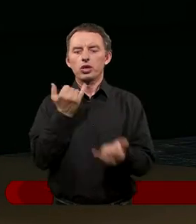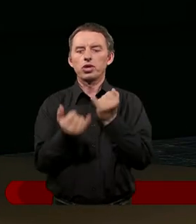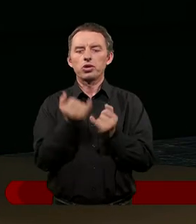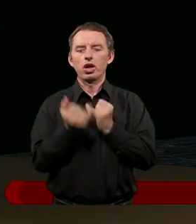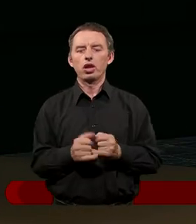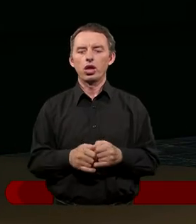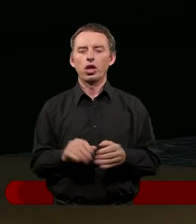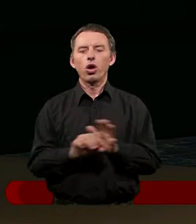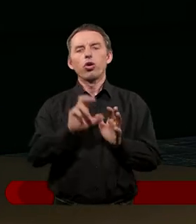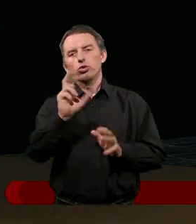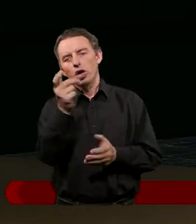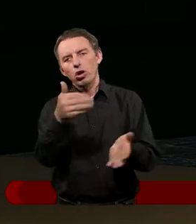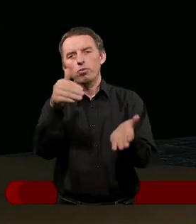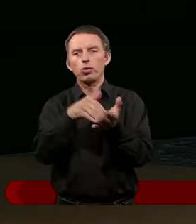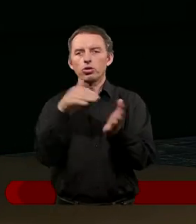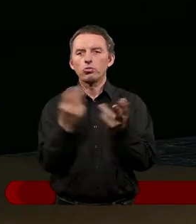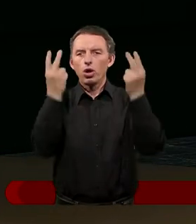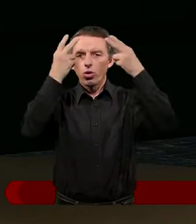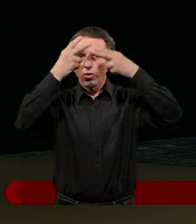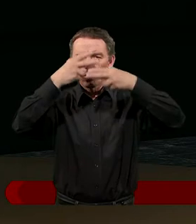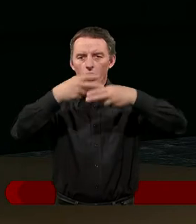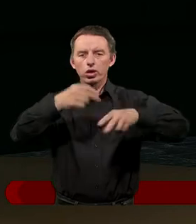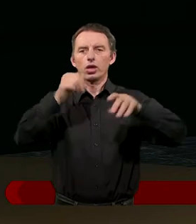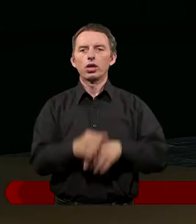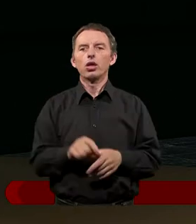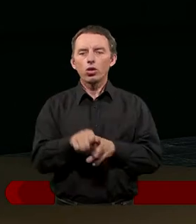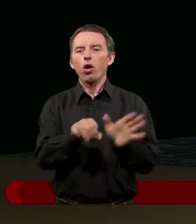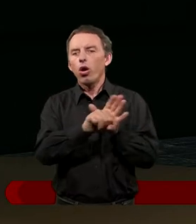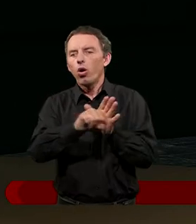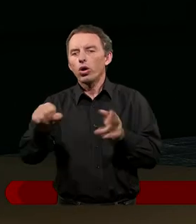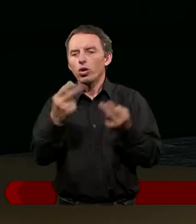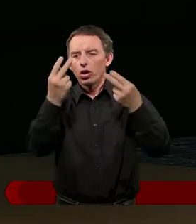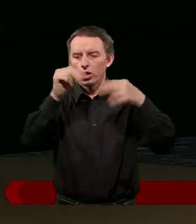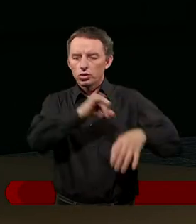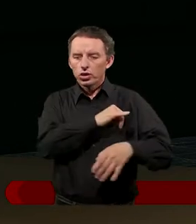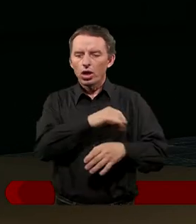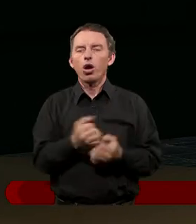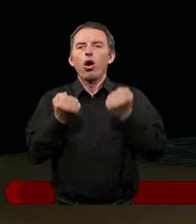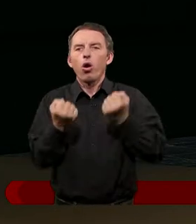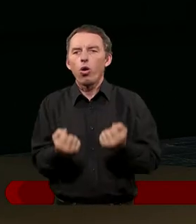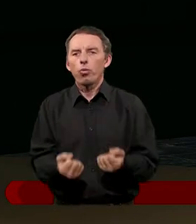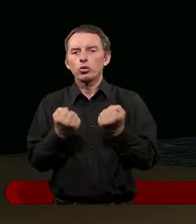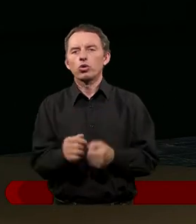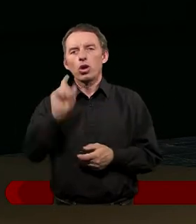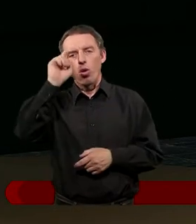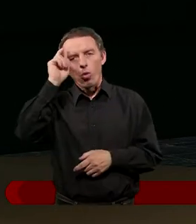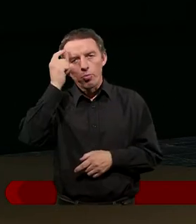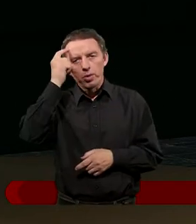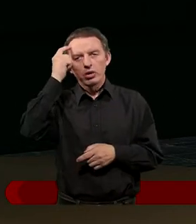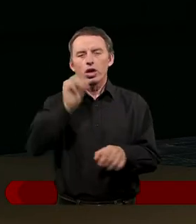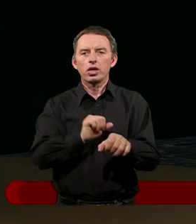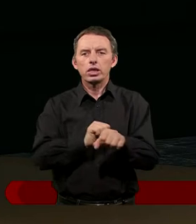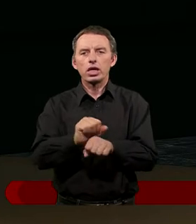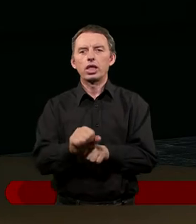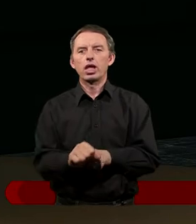od czegoś potrzebujemy ukojenia, odpocznienia, to od grzechu. I od tego obciążenia umysłu, tym, że jesteśmy